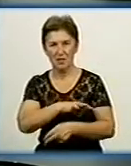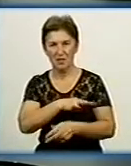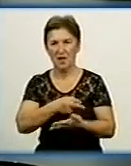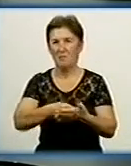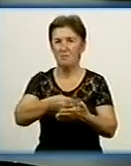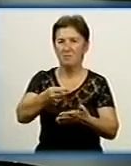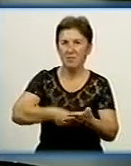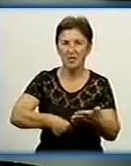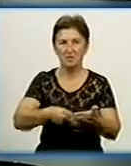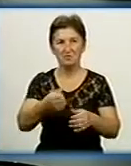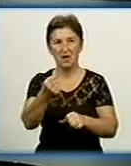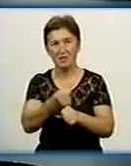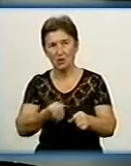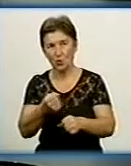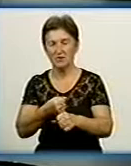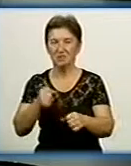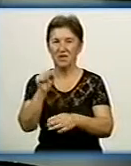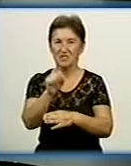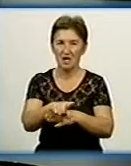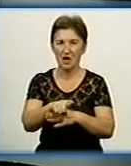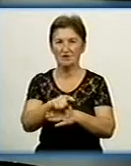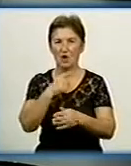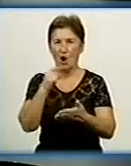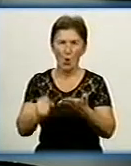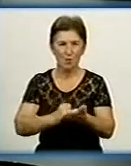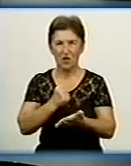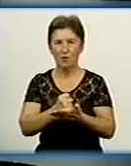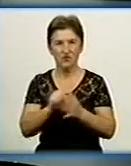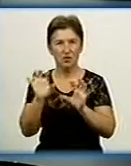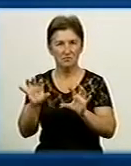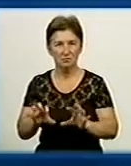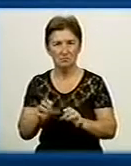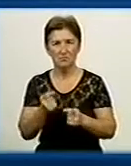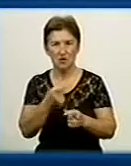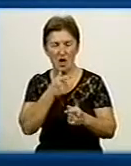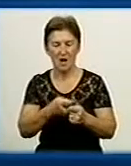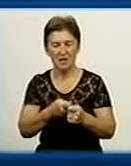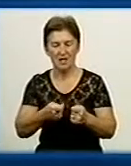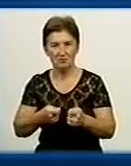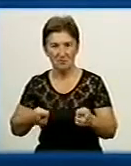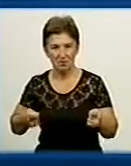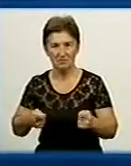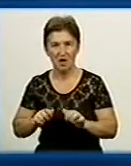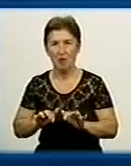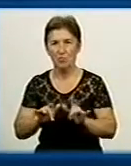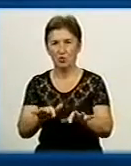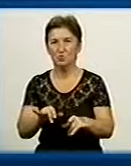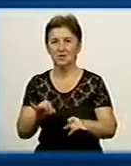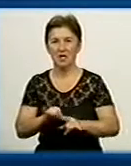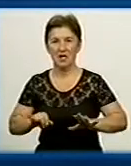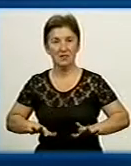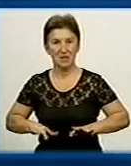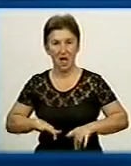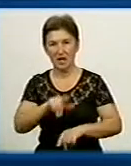розробок, наказів, установчих документів, що дійсно трошки тормозила процес. тренерському складу